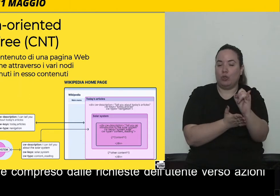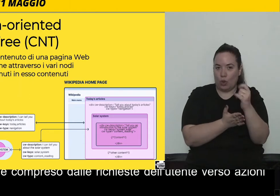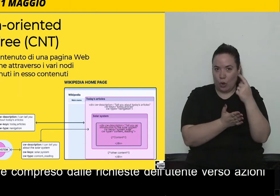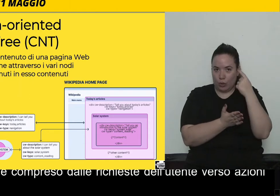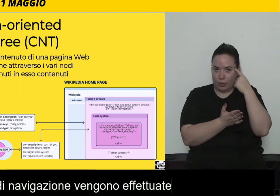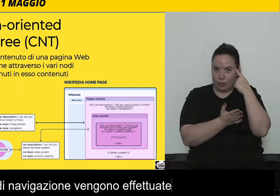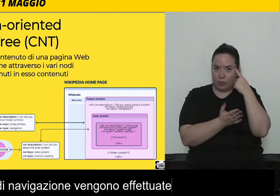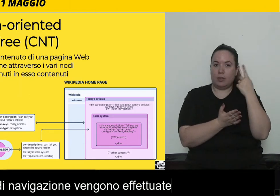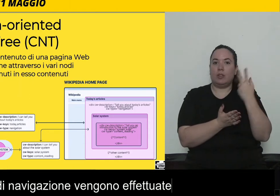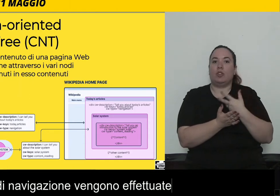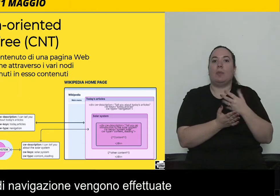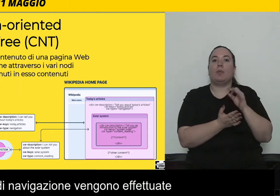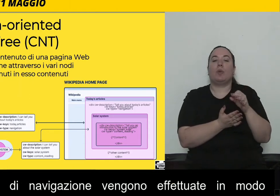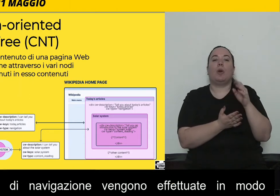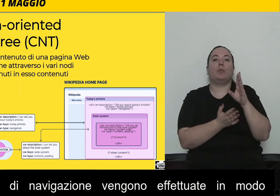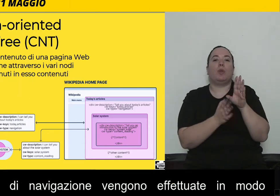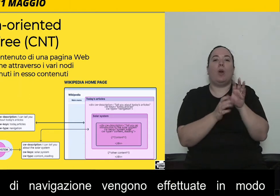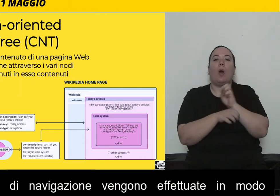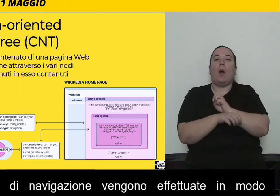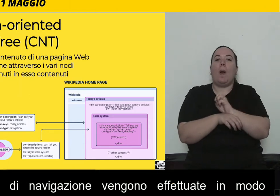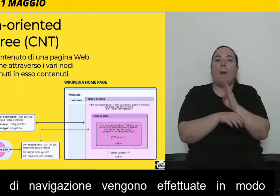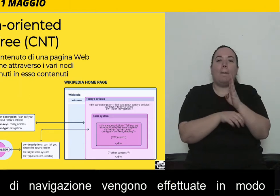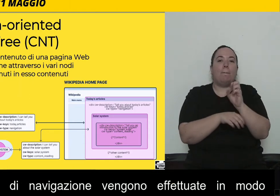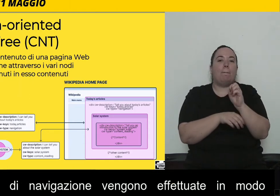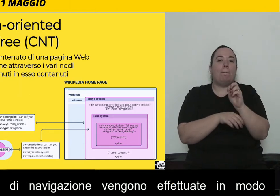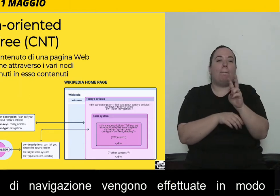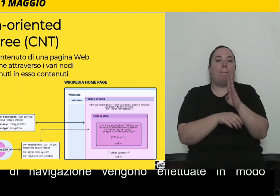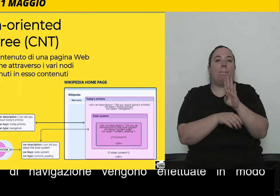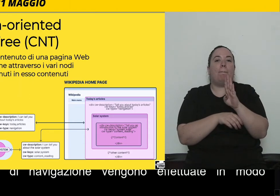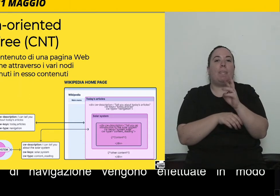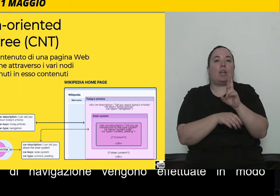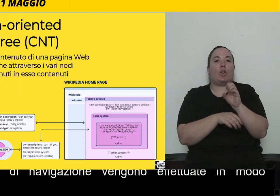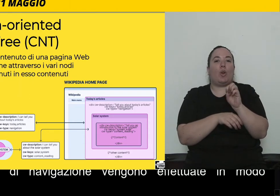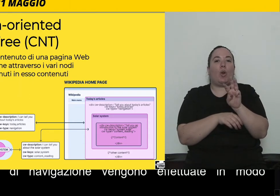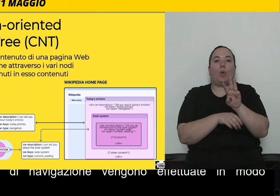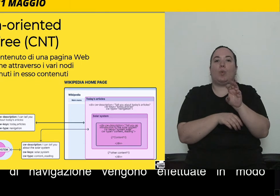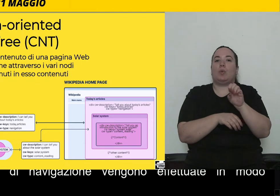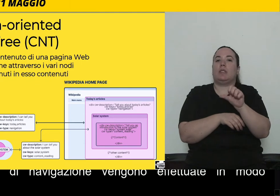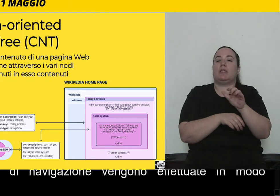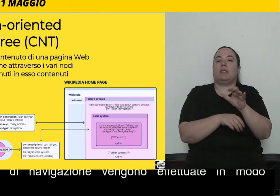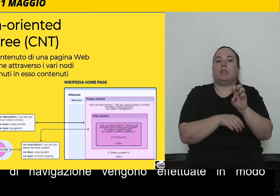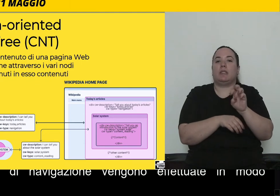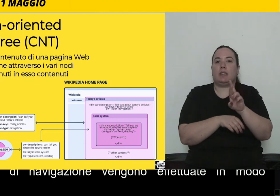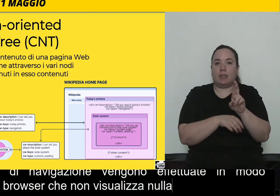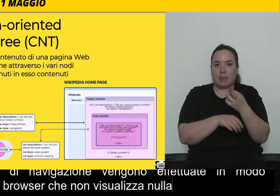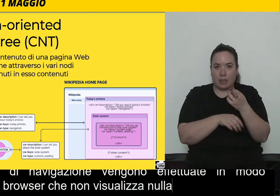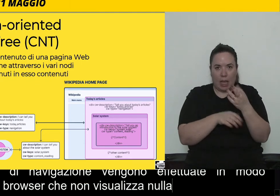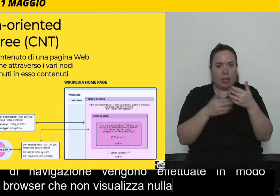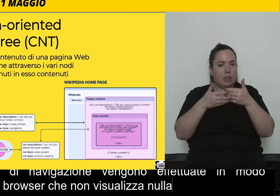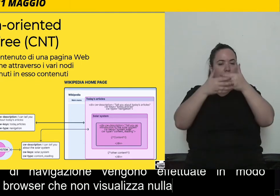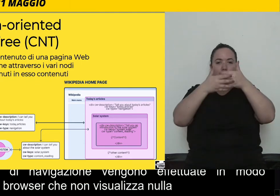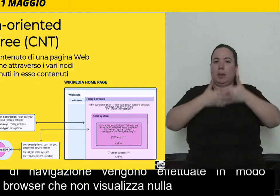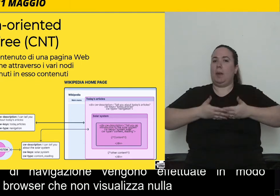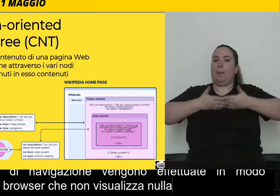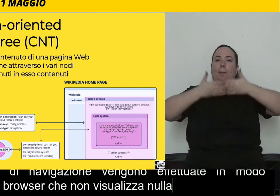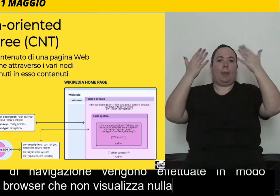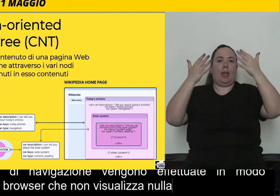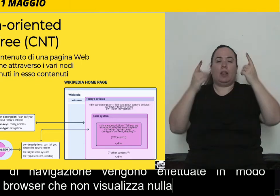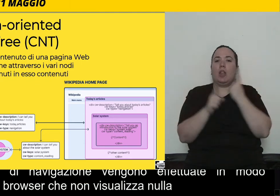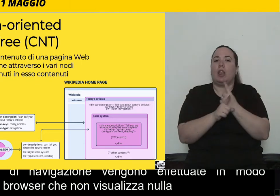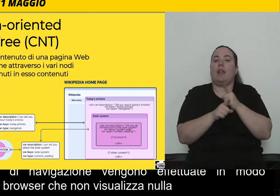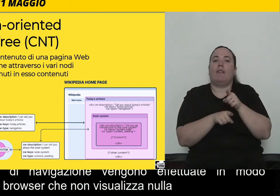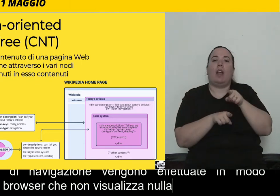chiama Headlet Browser, cioè un browser che non visualizza nulla, che prende le pagine ed è lì per interpretare l'HTML.